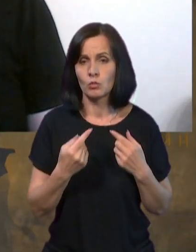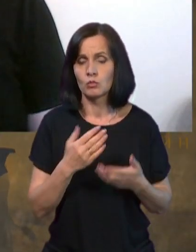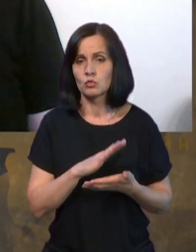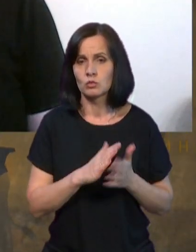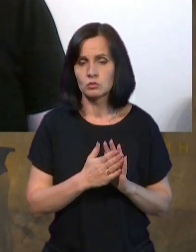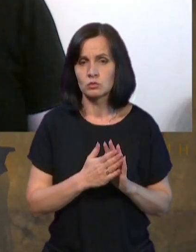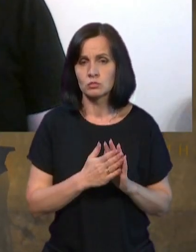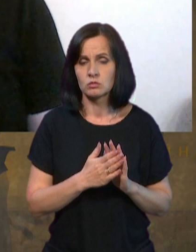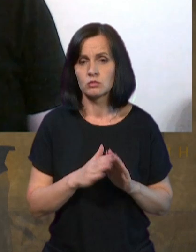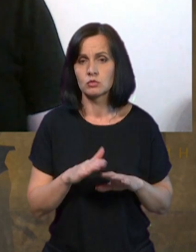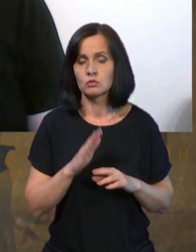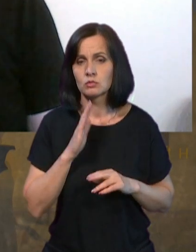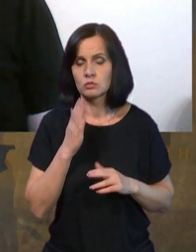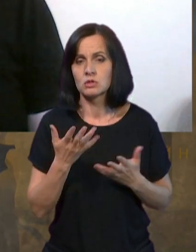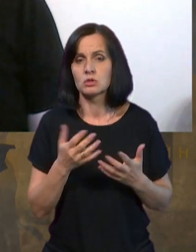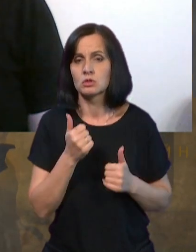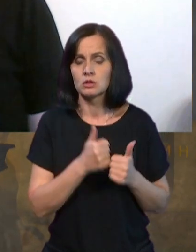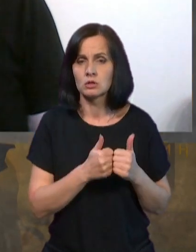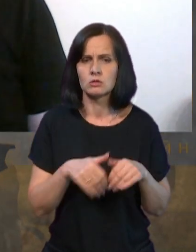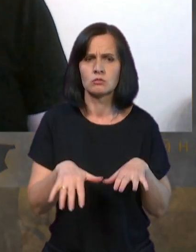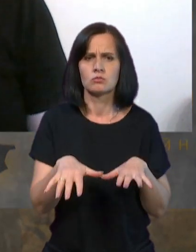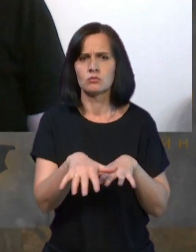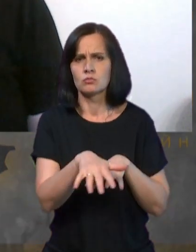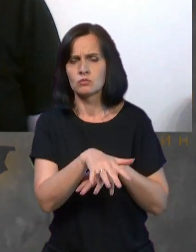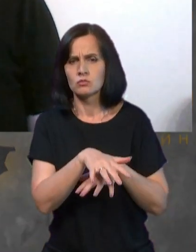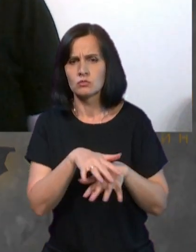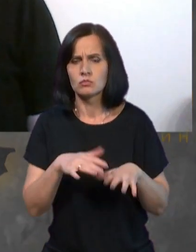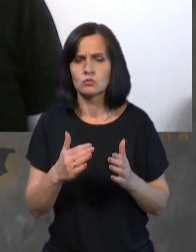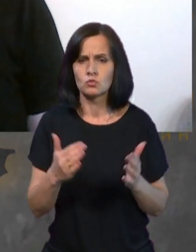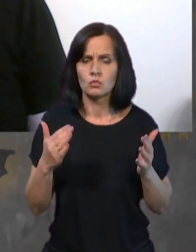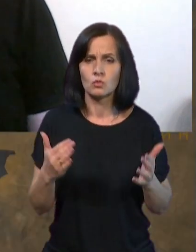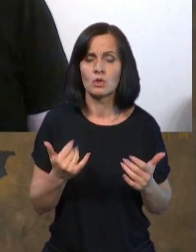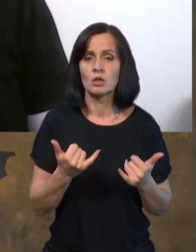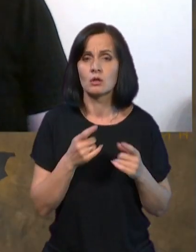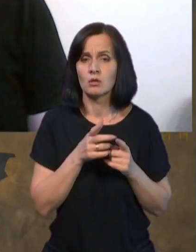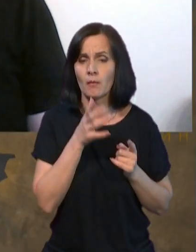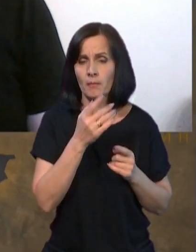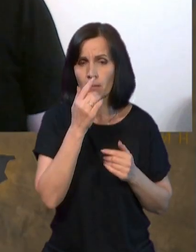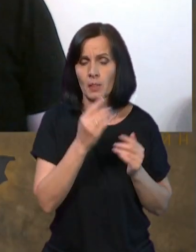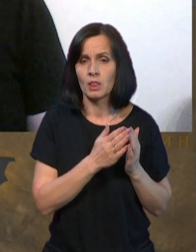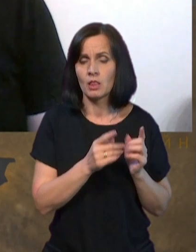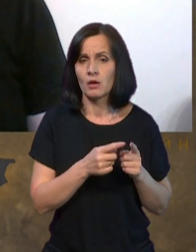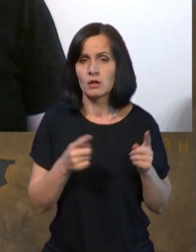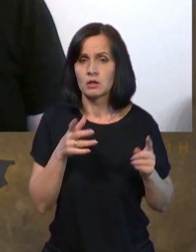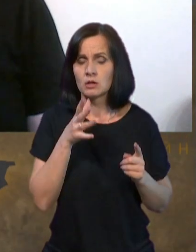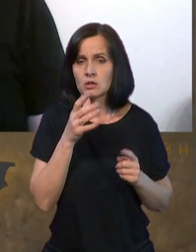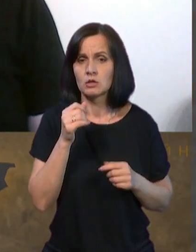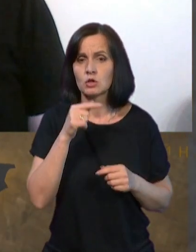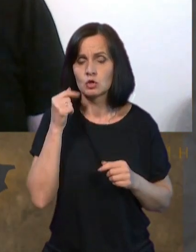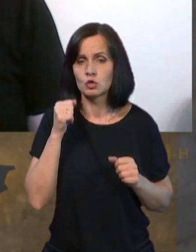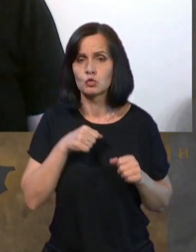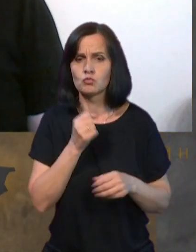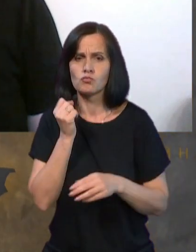наскільки часто і масово зараз, в найближчому відрізку часу, росіяни зможуть закидати Україну цими